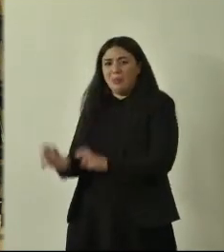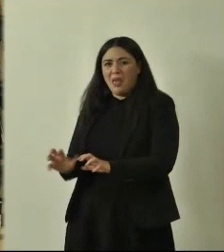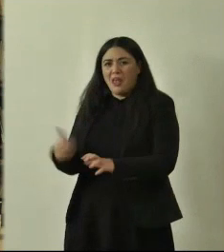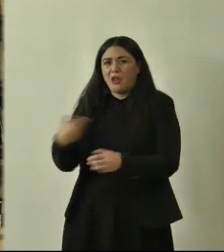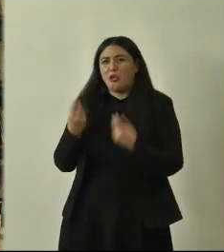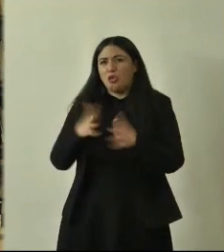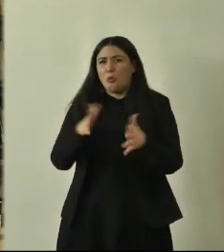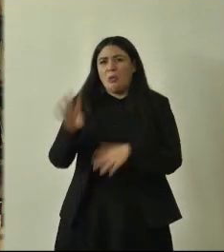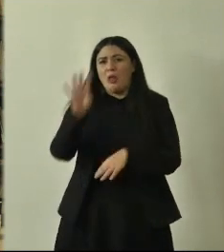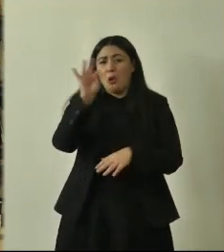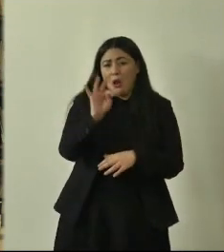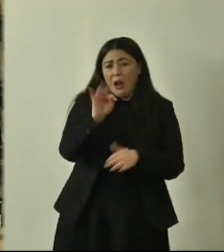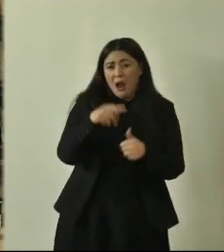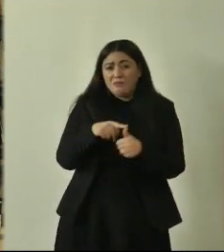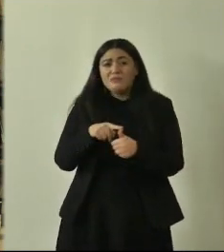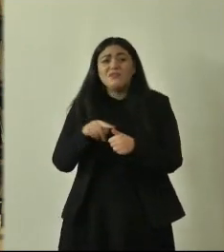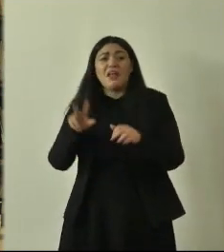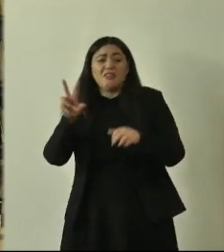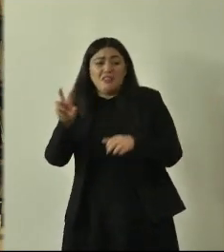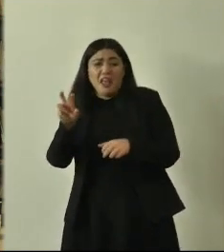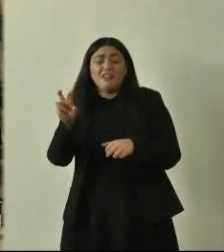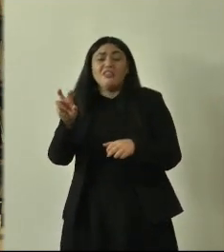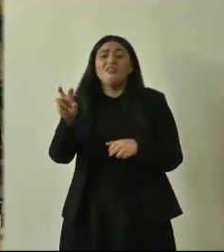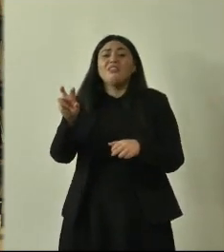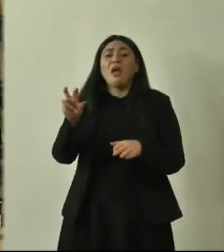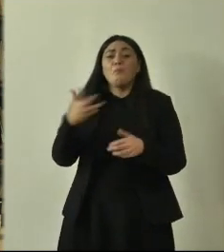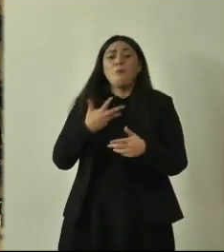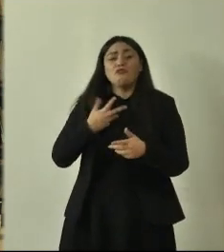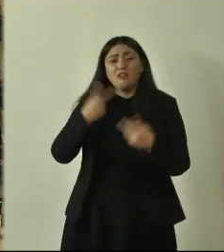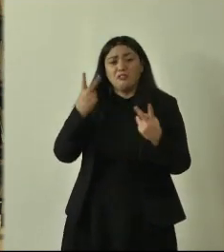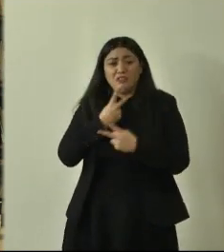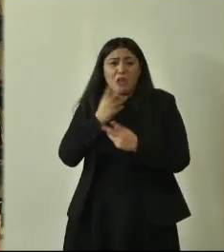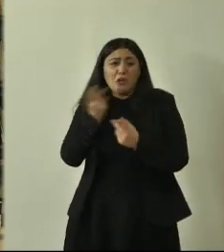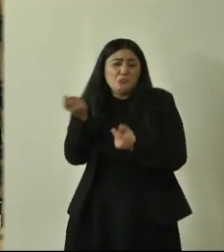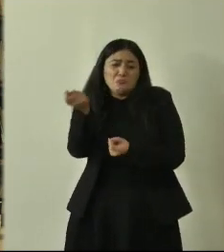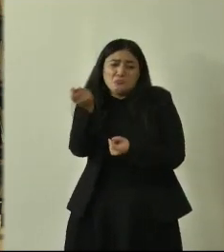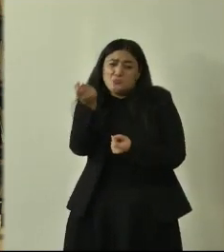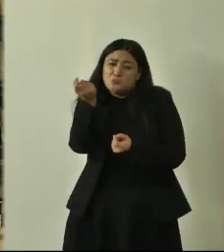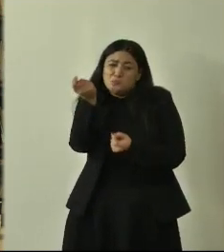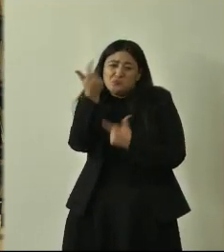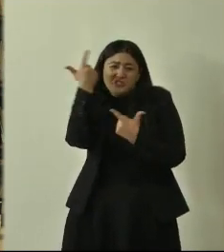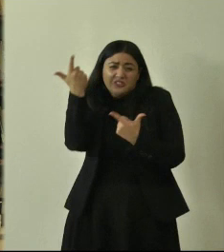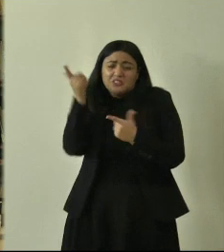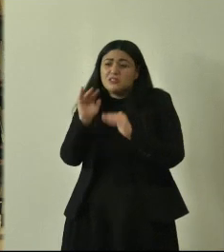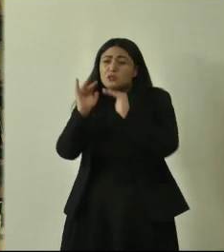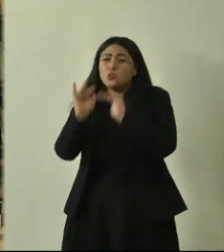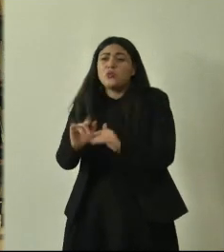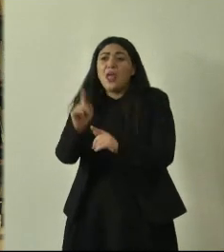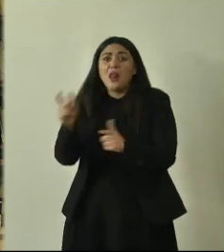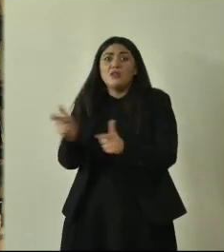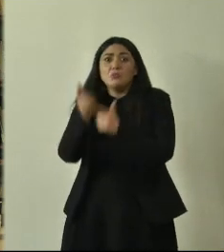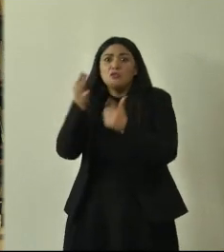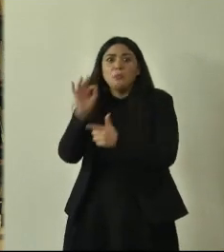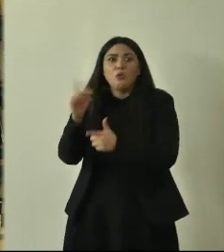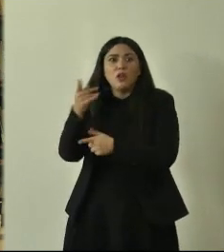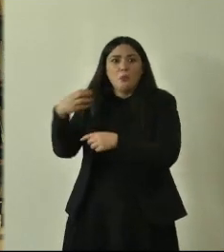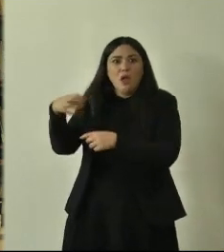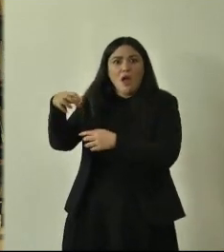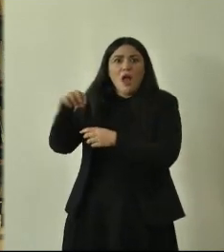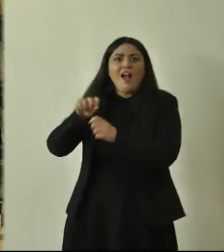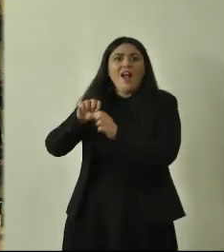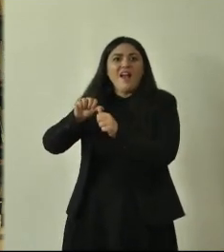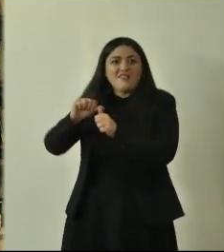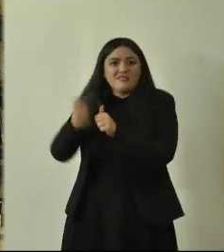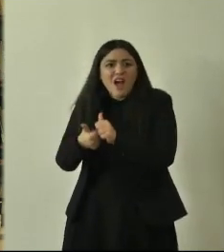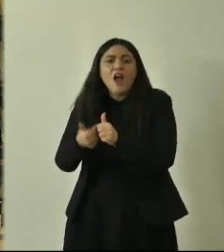siamo sul 40 più più 30 ma abbiamo pochissime esemplari tutelati di specie importanti i castagni sono 10